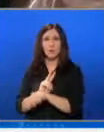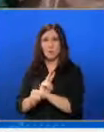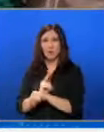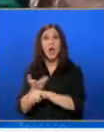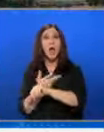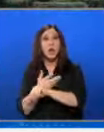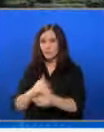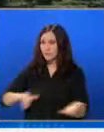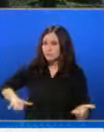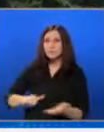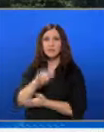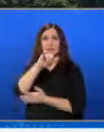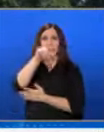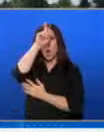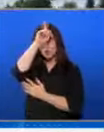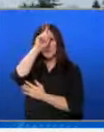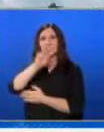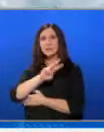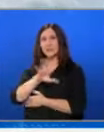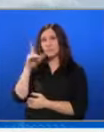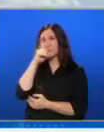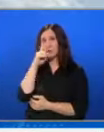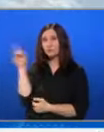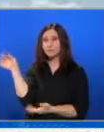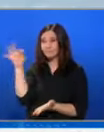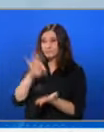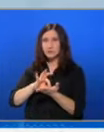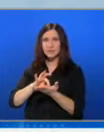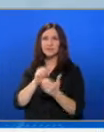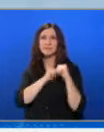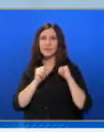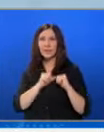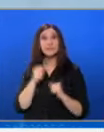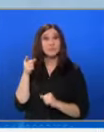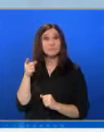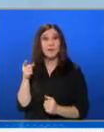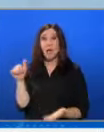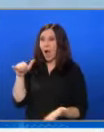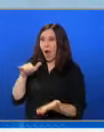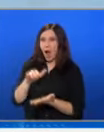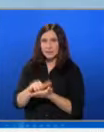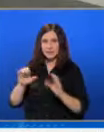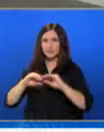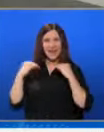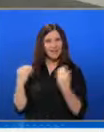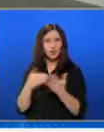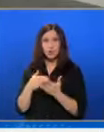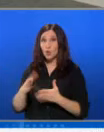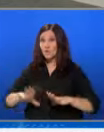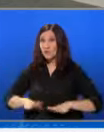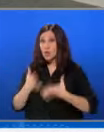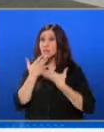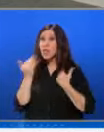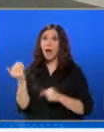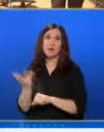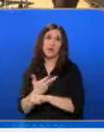обяд. Хеликоптерът е излетял от София и за 35 минути е стигнал в Сандански. Там е кацнал на стадиона, защото в града